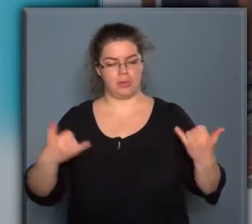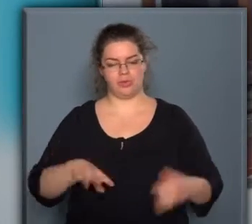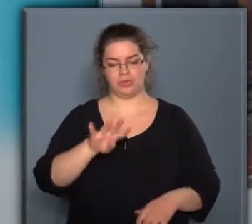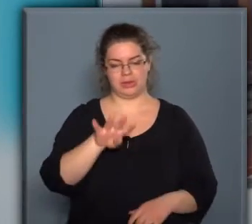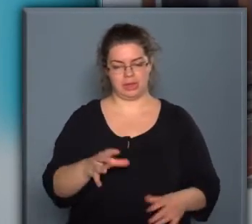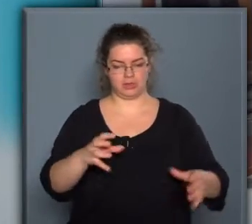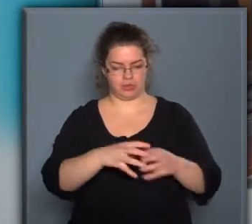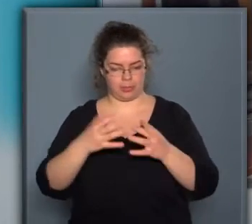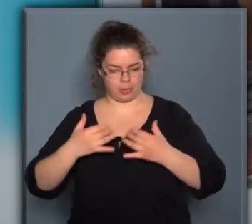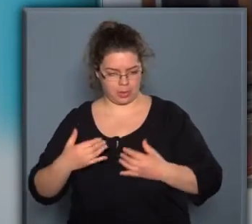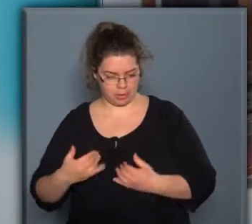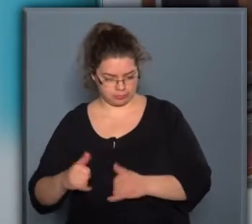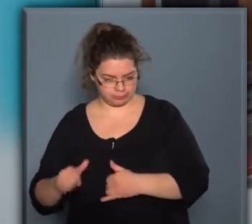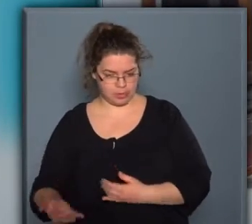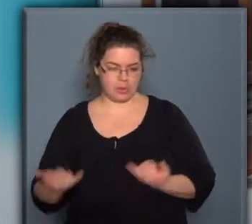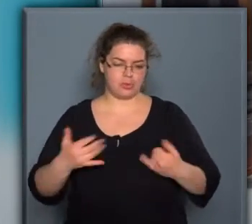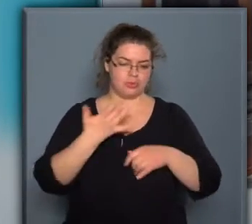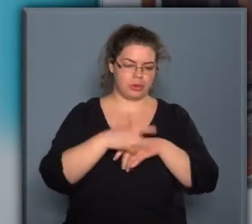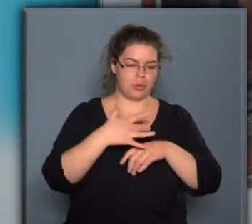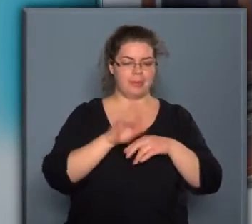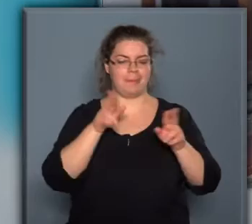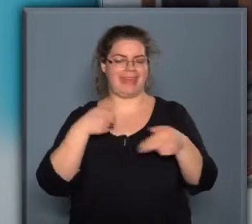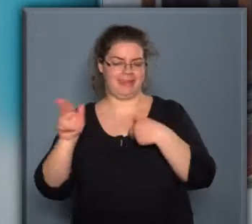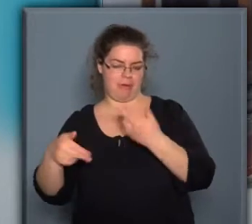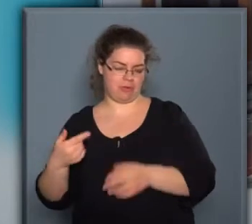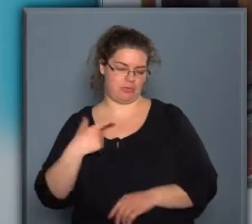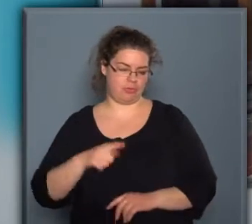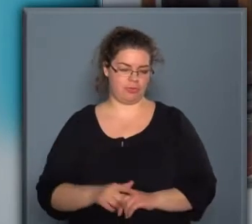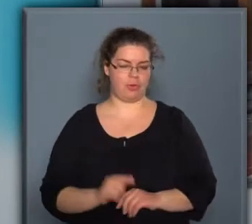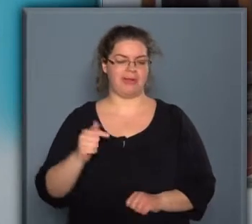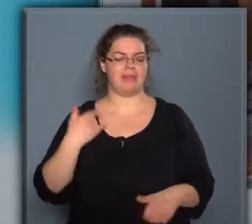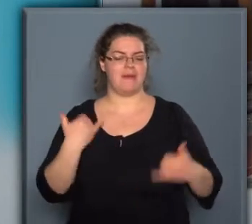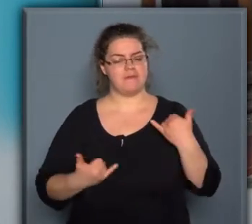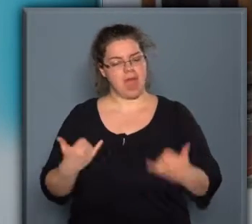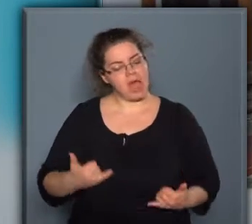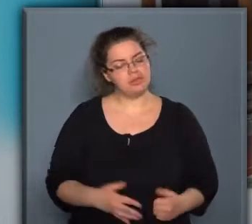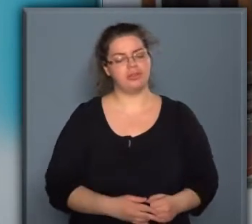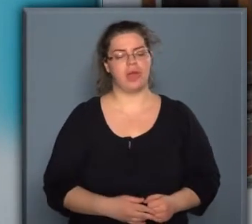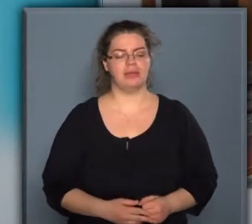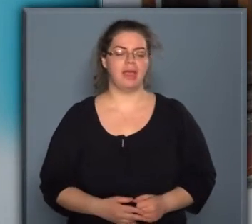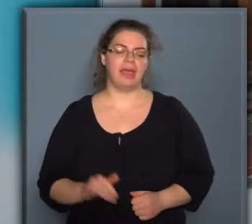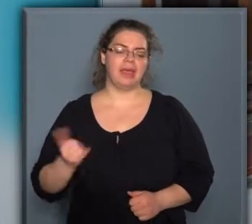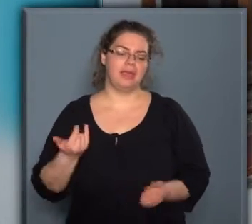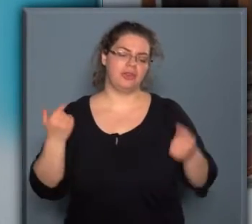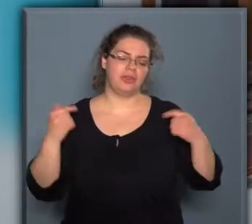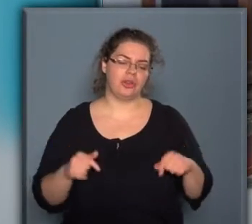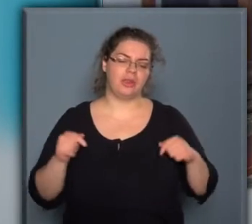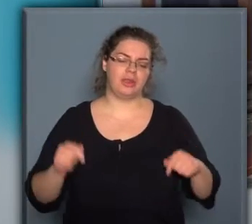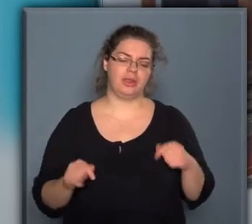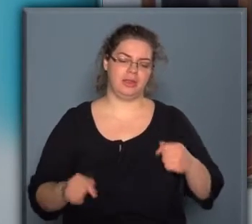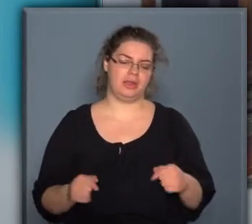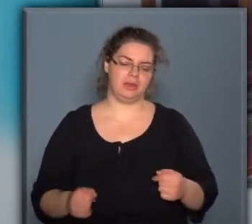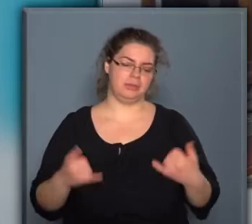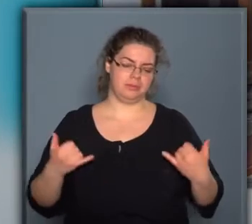csapat vesz részt, próbaképpen ilyen meghívásos volt ez a verseny, és itt a